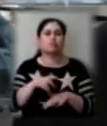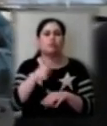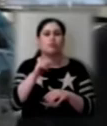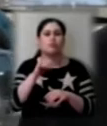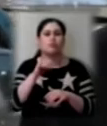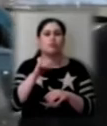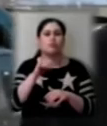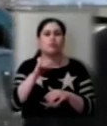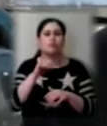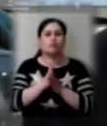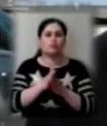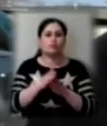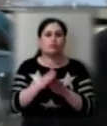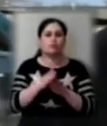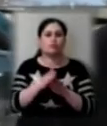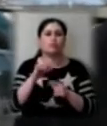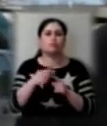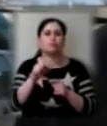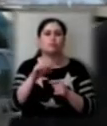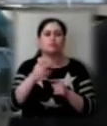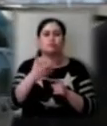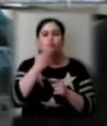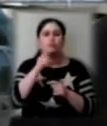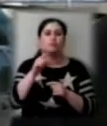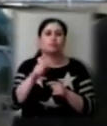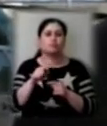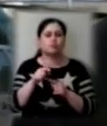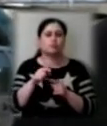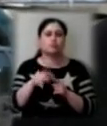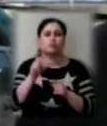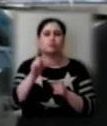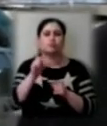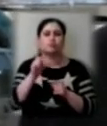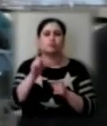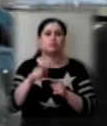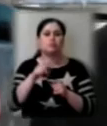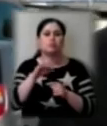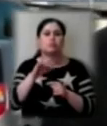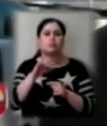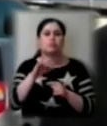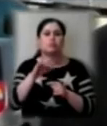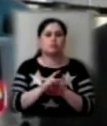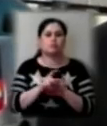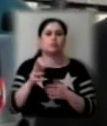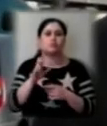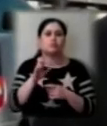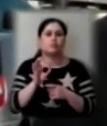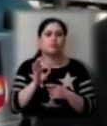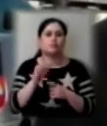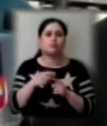організувати, забезпечити маски моїх людей, моїх пенсіонерів. Бо особливо